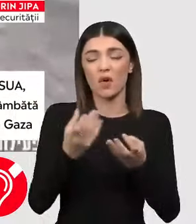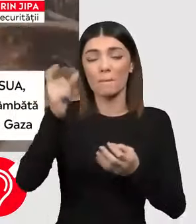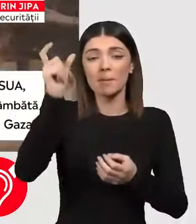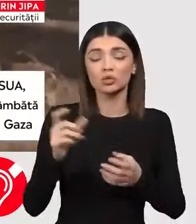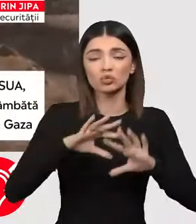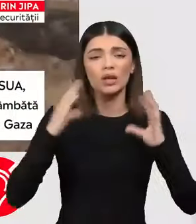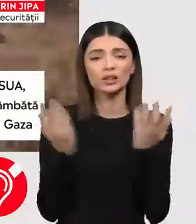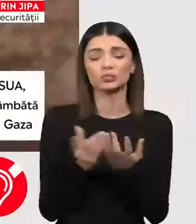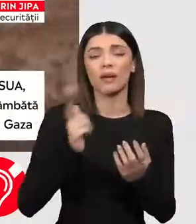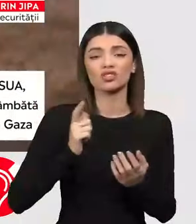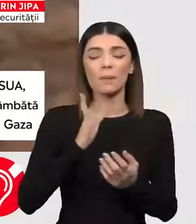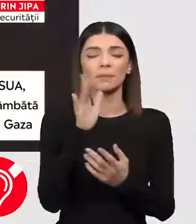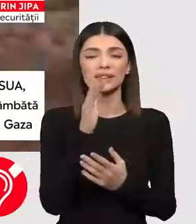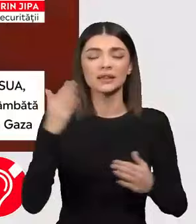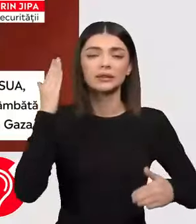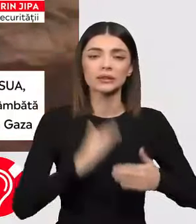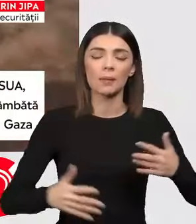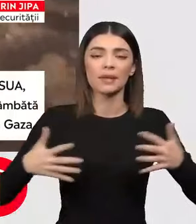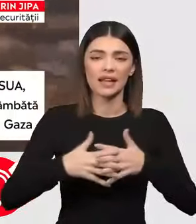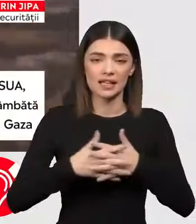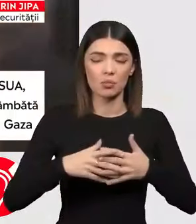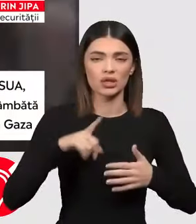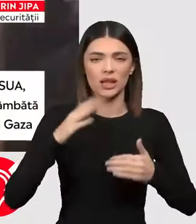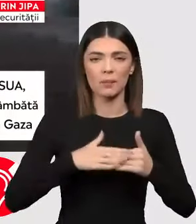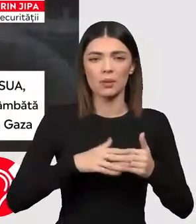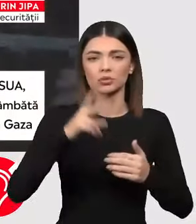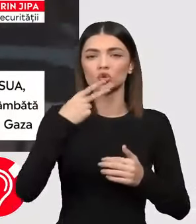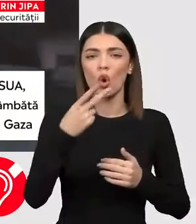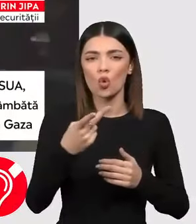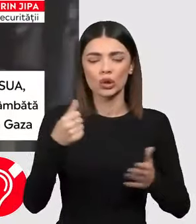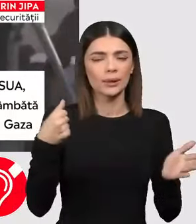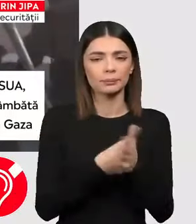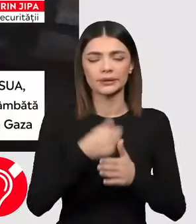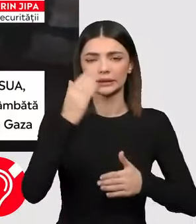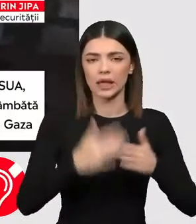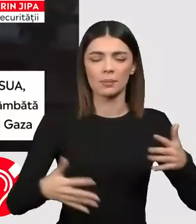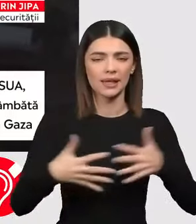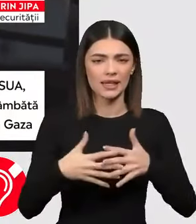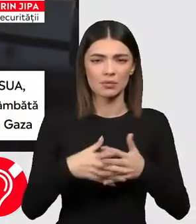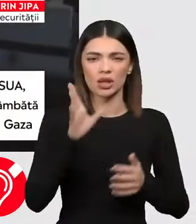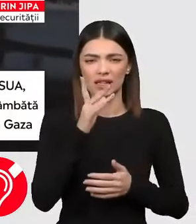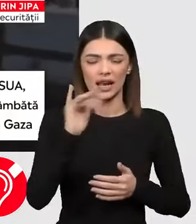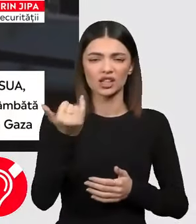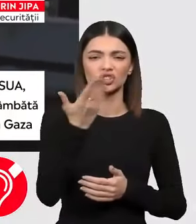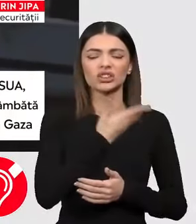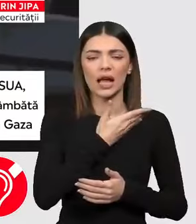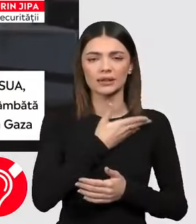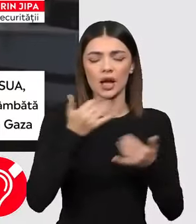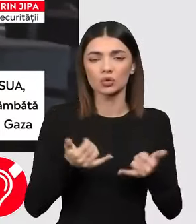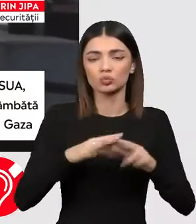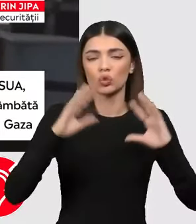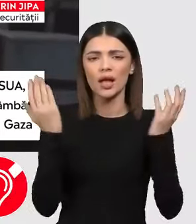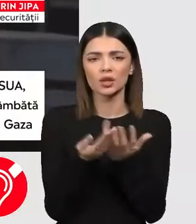degrabă ca Israelul să termine războiul. Sunt estimate maxim două luni până la terminarea războiului. Liderii lumei acum se